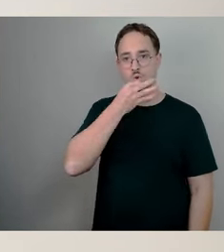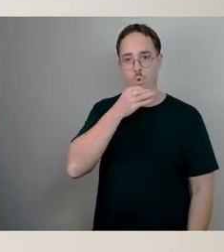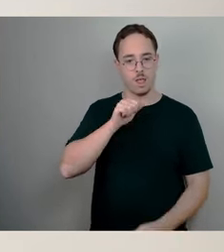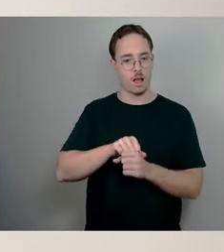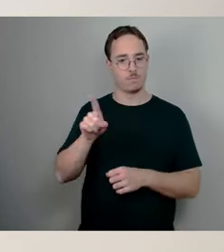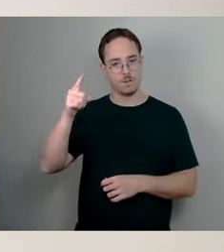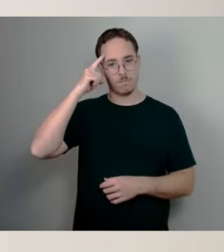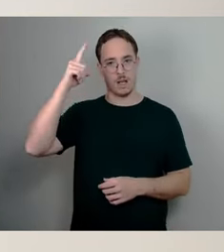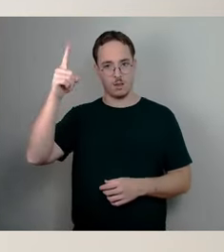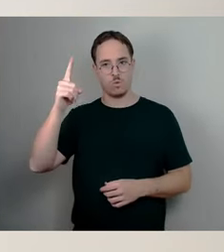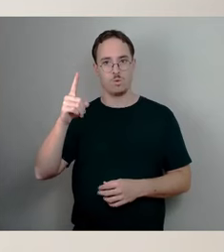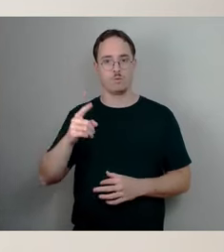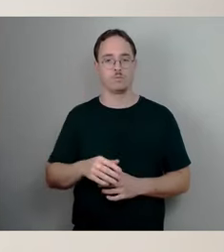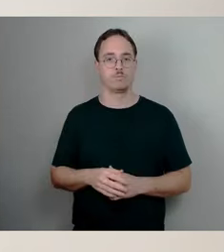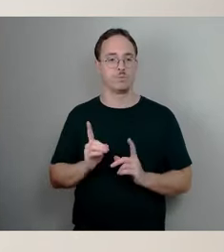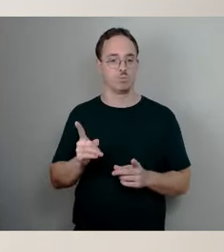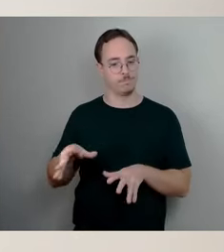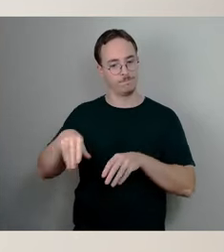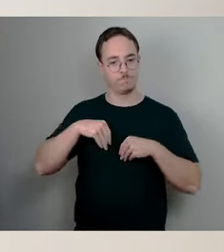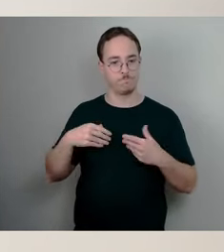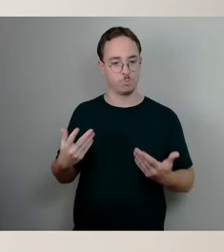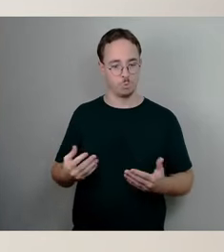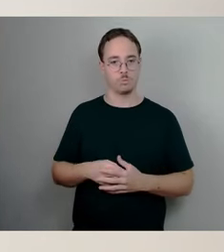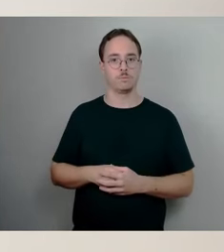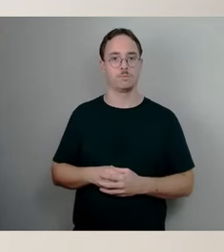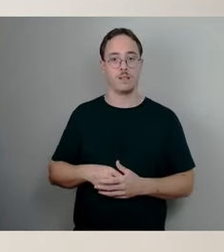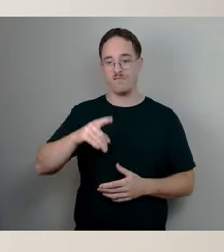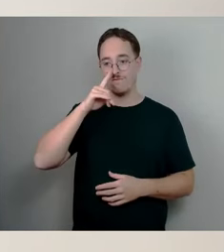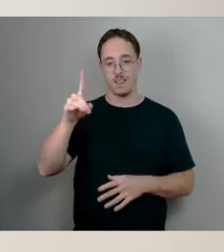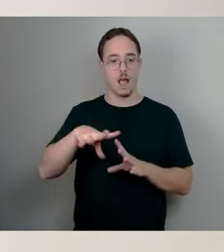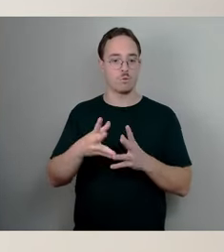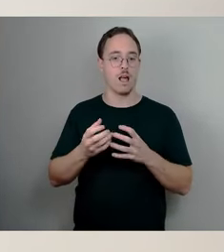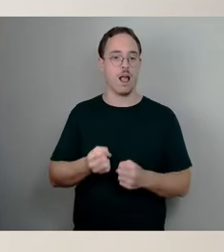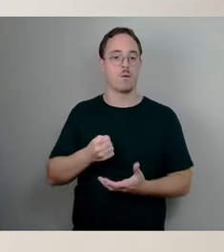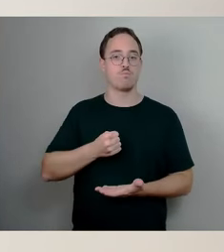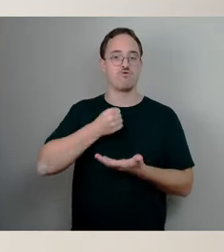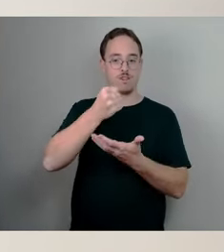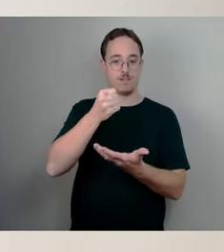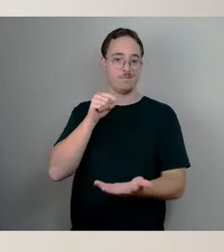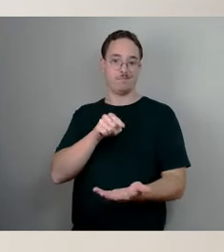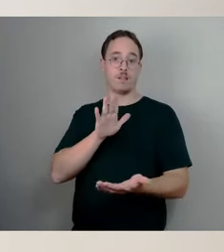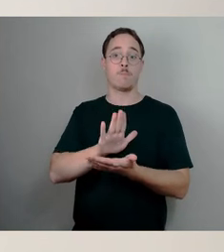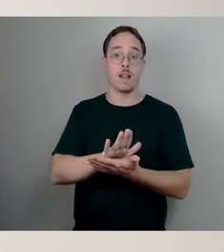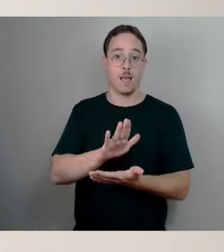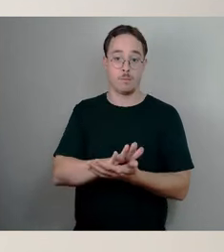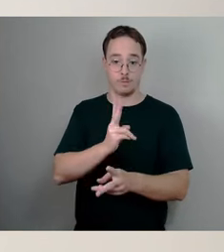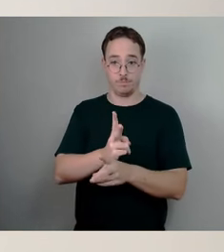Haushaltsbudgets bleibt und die nicht ausreichen, dass es da durchaus zur Kürzung kommen könnte. Das würde ich nochmal mitnehmen.